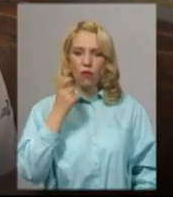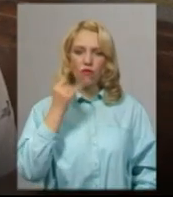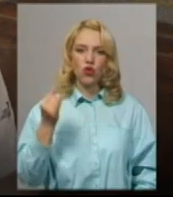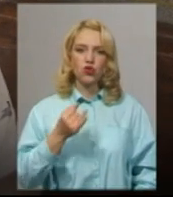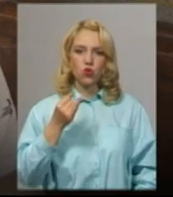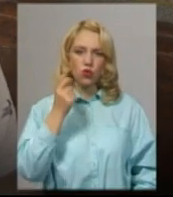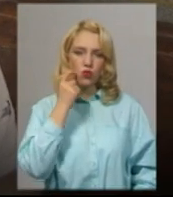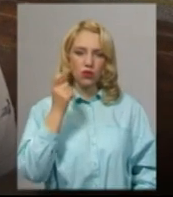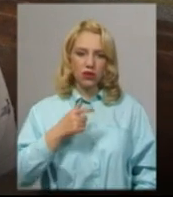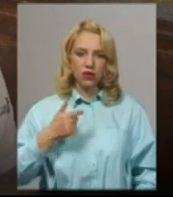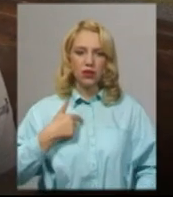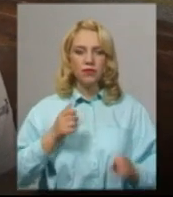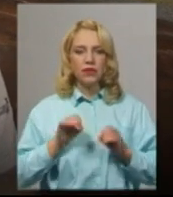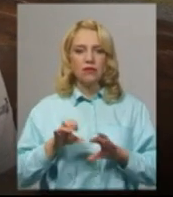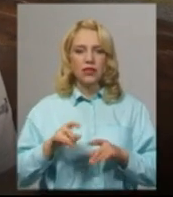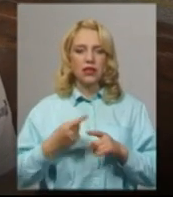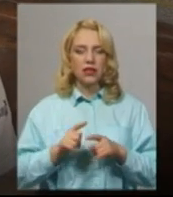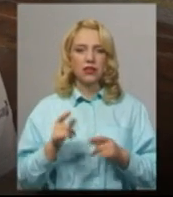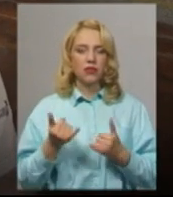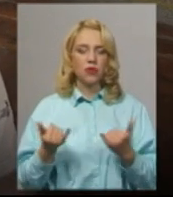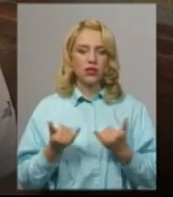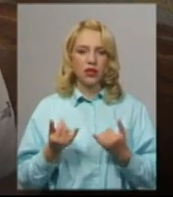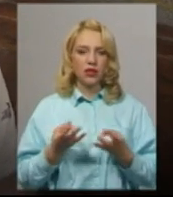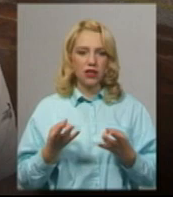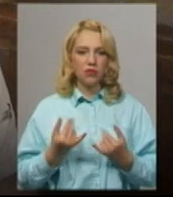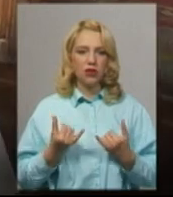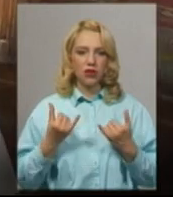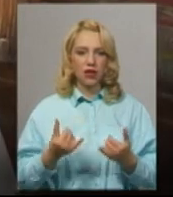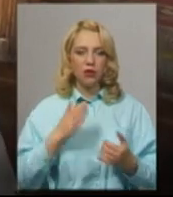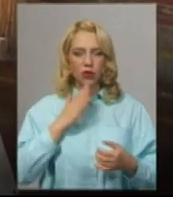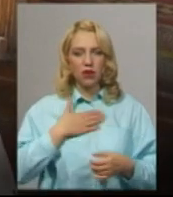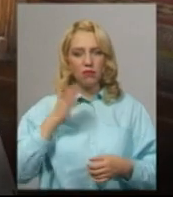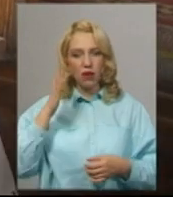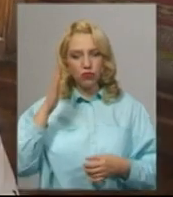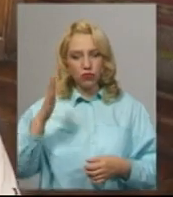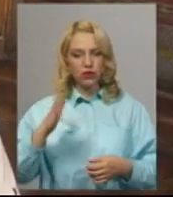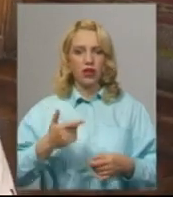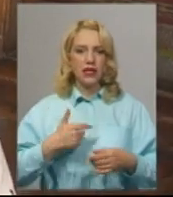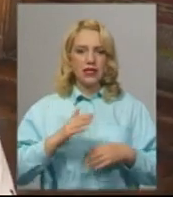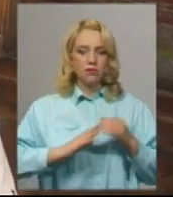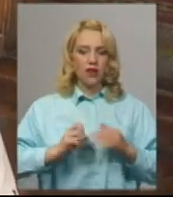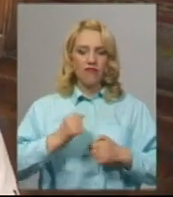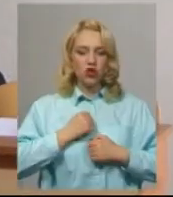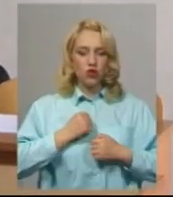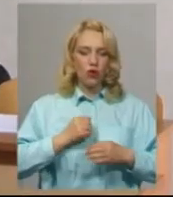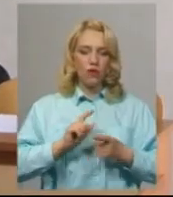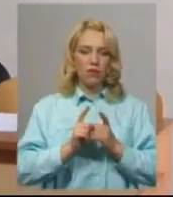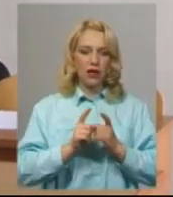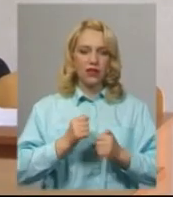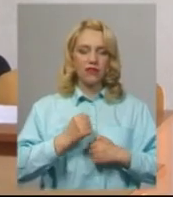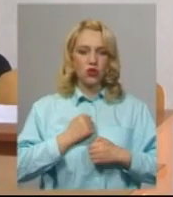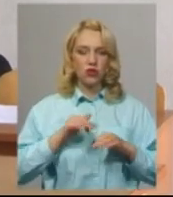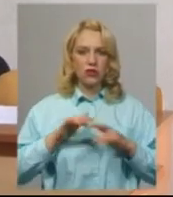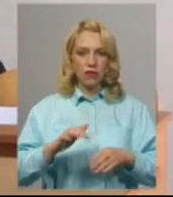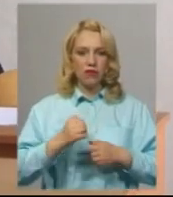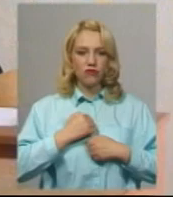Складаємо їх, тому що вони необхідні для омрійної спеціальності в омрійному вузі. Військовий переклад, військова справа, військова журналістика. Хлопець